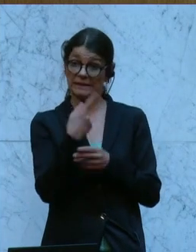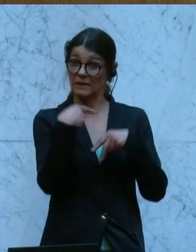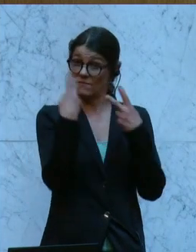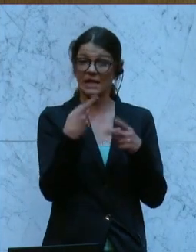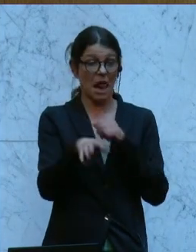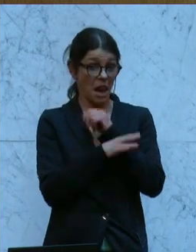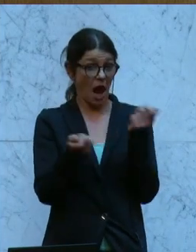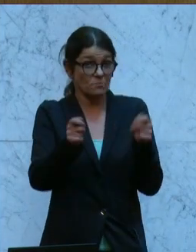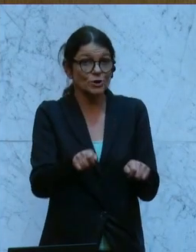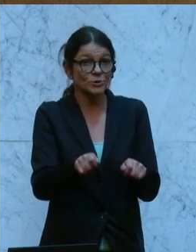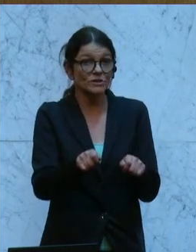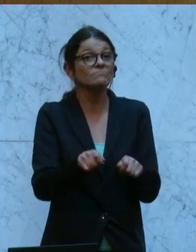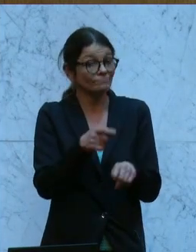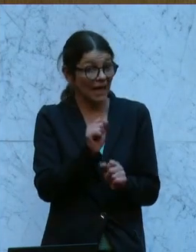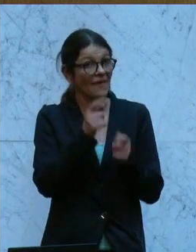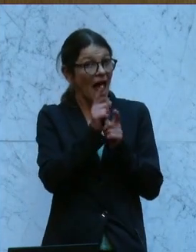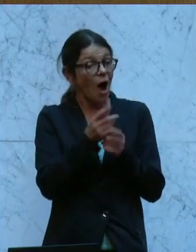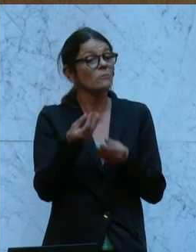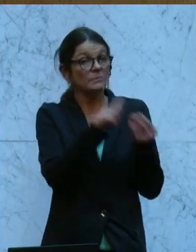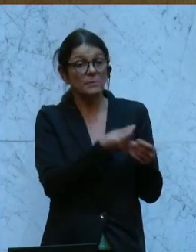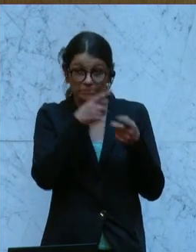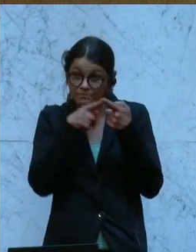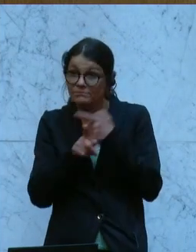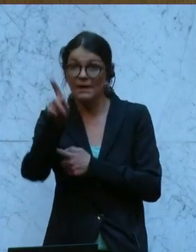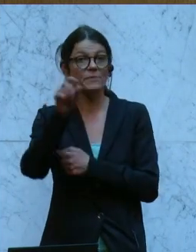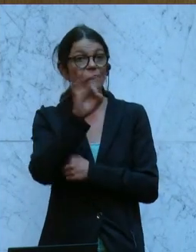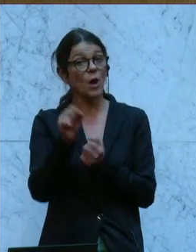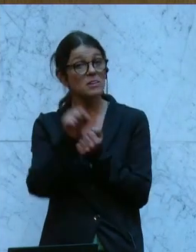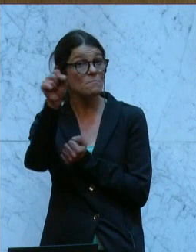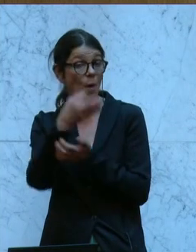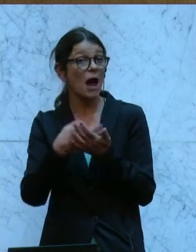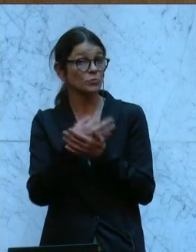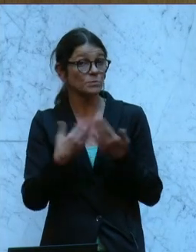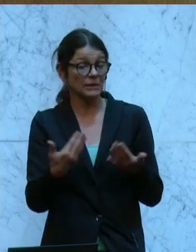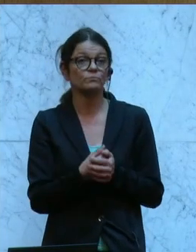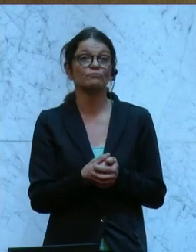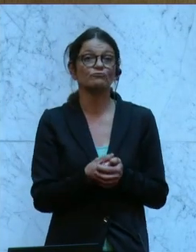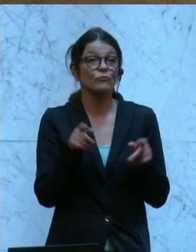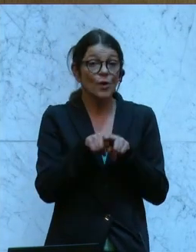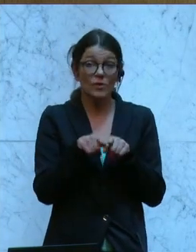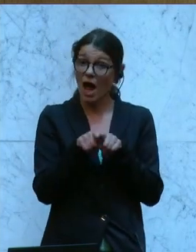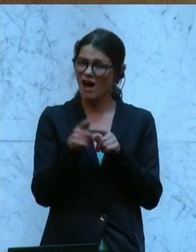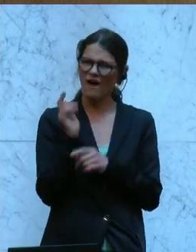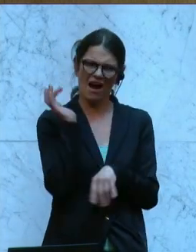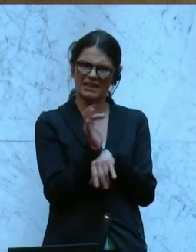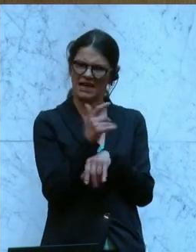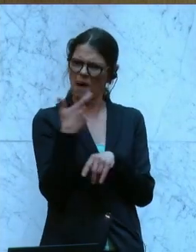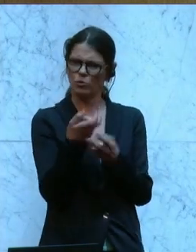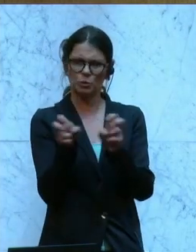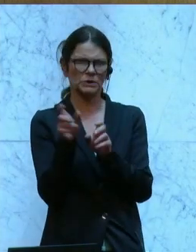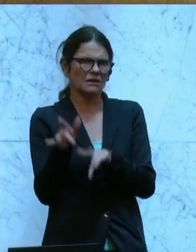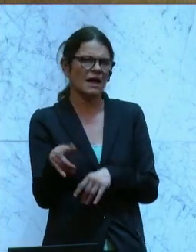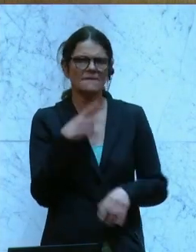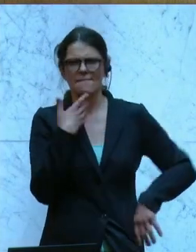Lehrabschluss dann anschließend auch den Zugang bildet für eine Diplomausbildung. Und weil auch die Kritik im Ausschuss gekommen